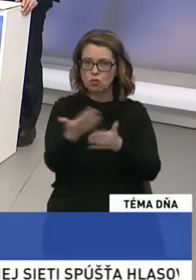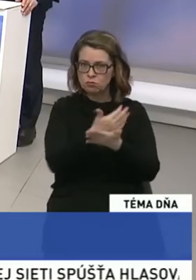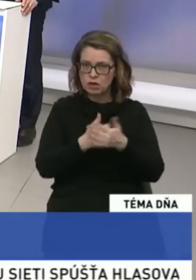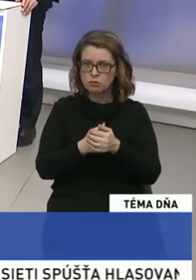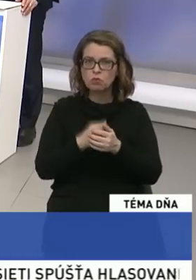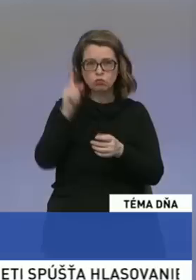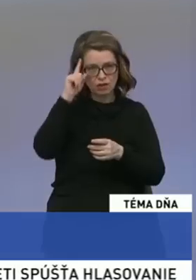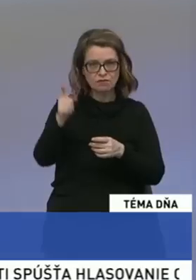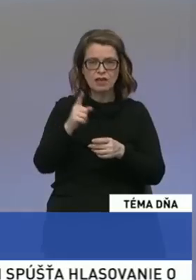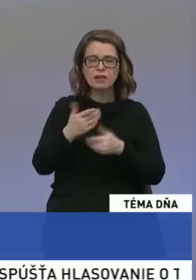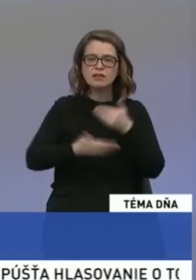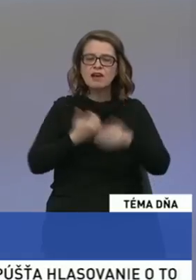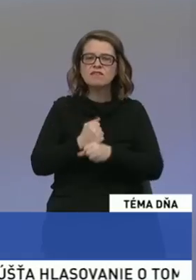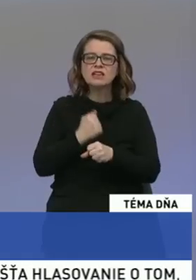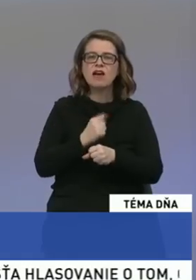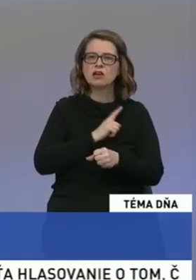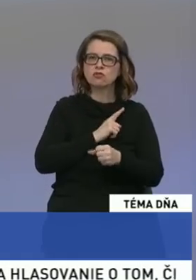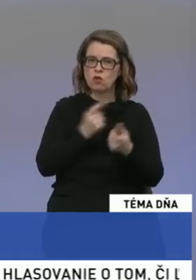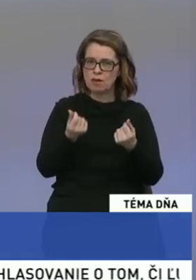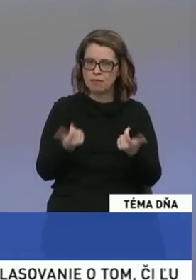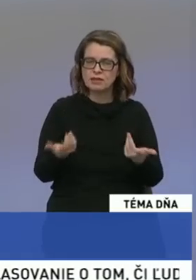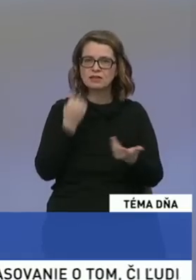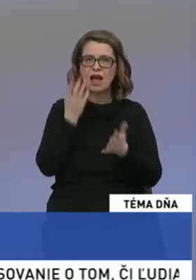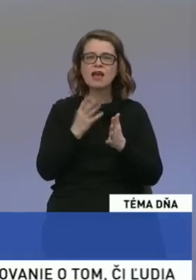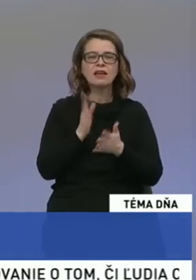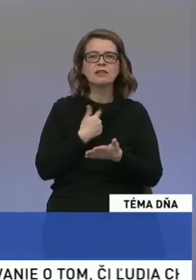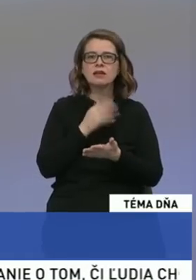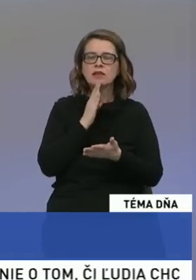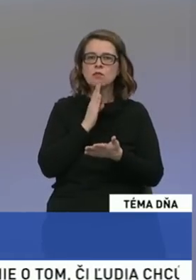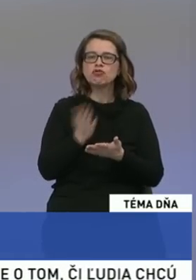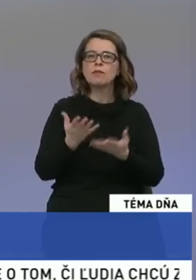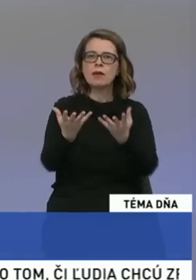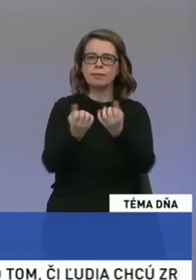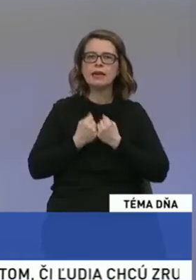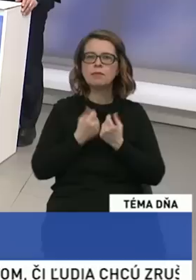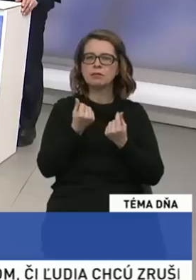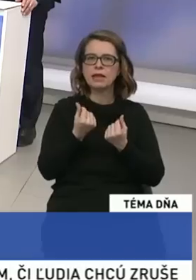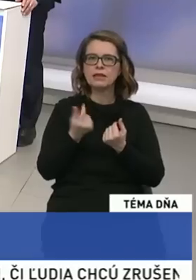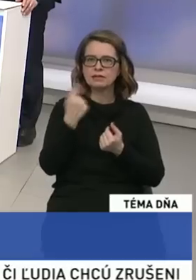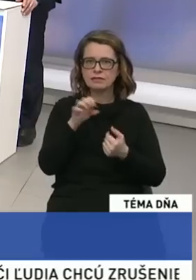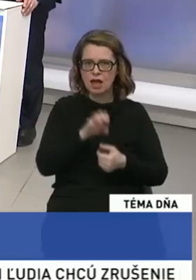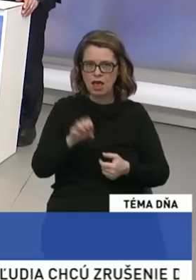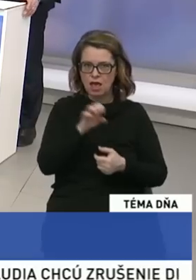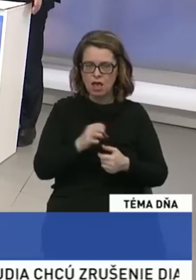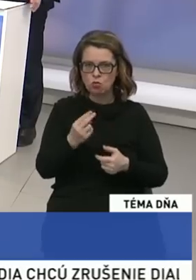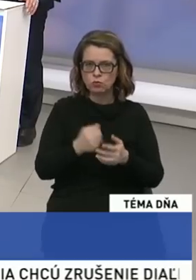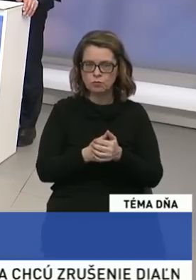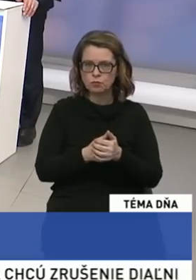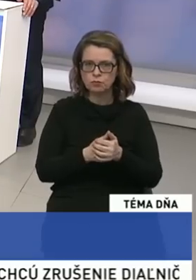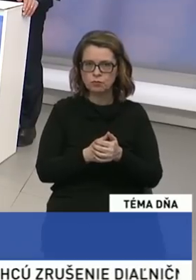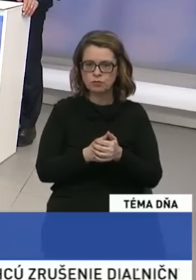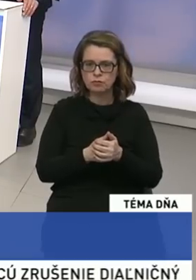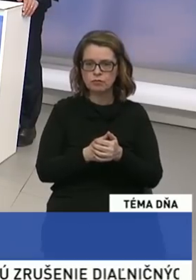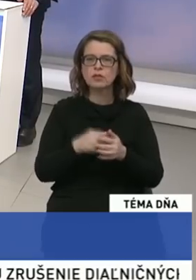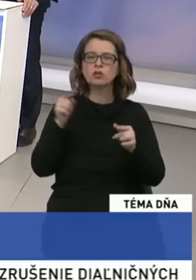si vedieť generovať vlastné zdroje aj v situácii, keď už nebudeme môcť byť príjmateľmi financí z eurofondov? No, je to prvom